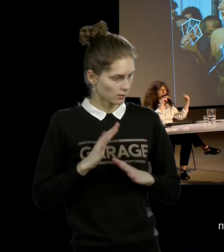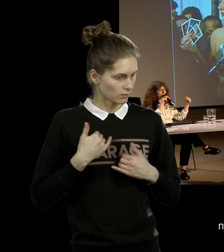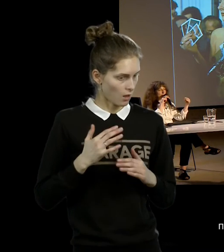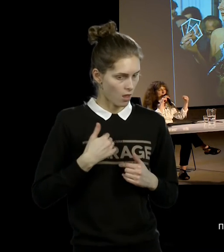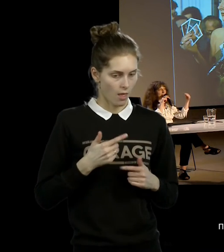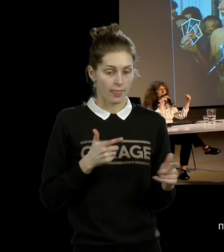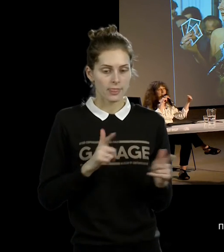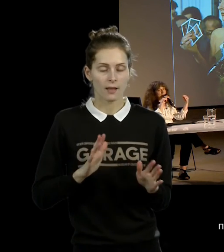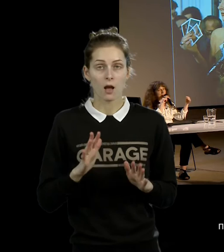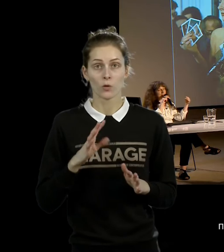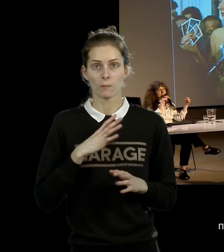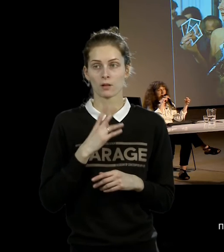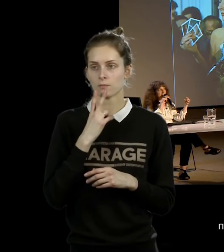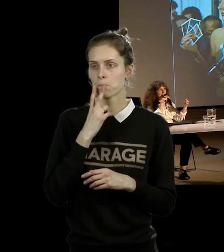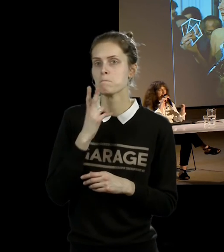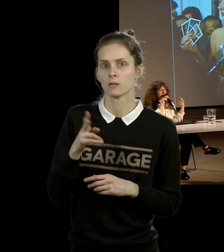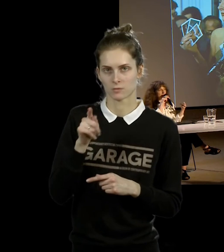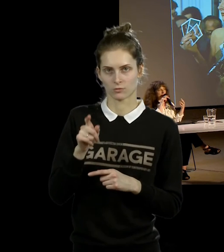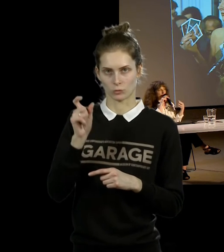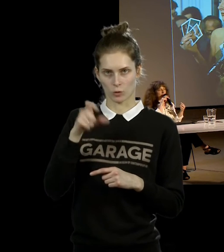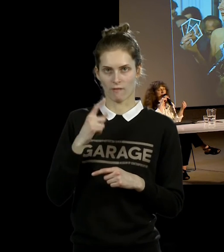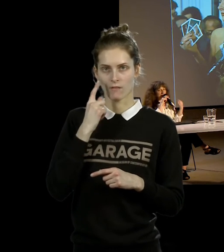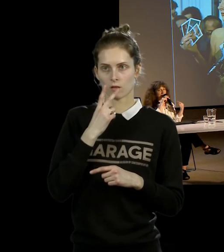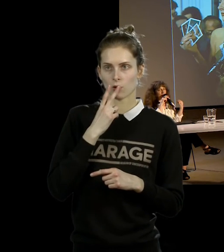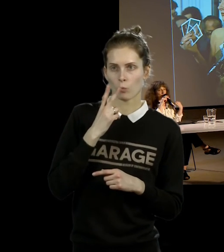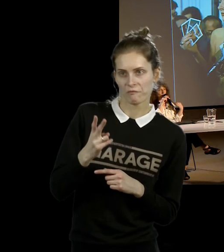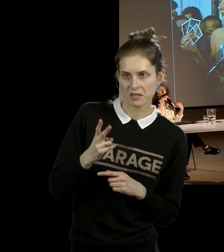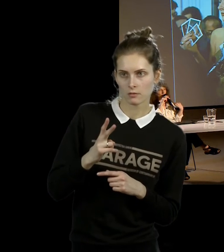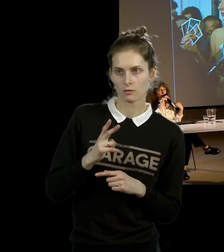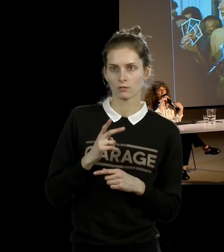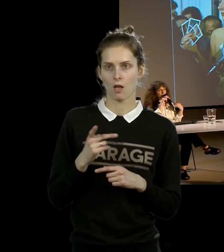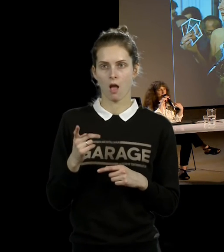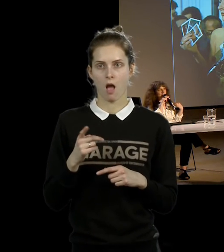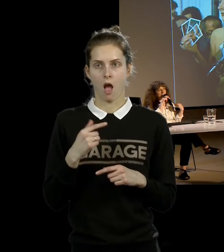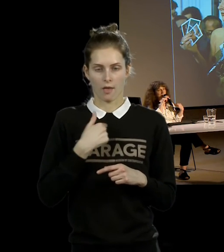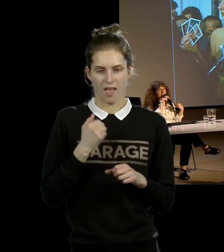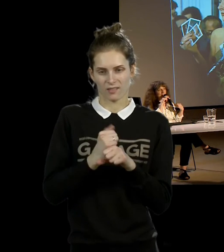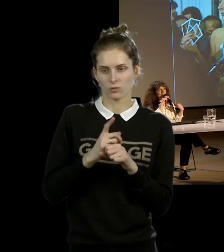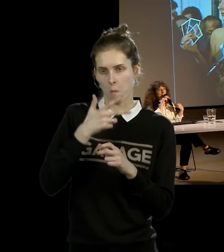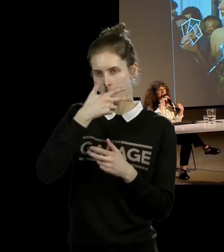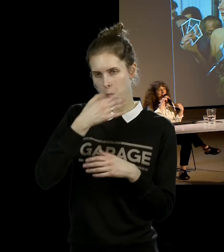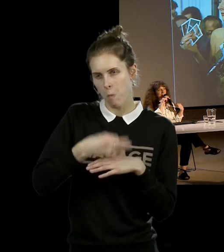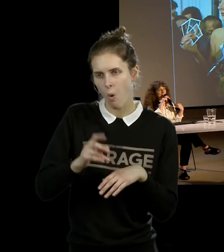не был готов посмотреть ей в глаза и не был готов принять то, что он только что сделал.